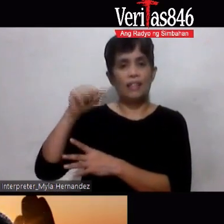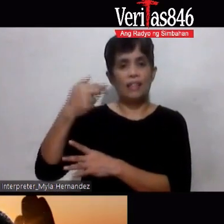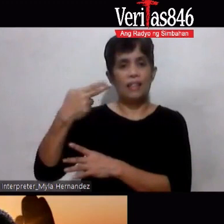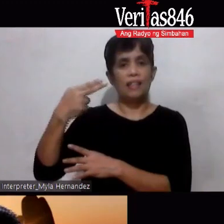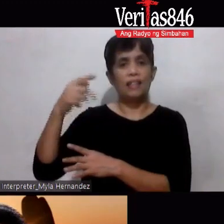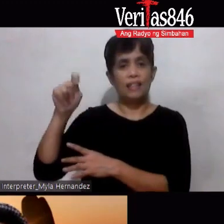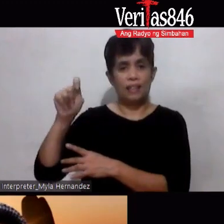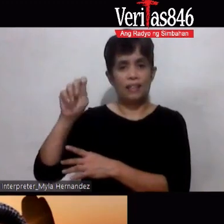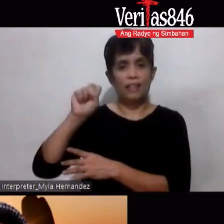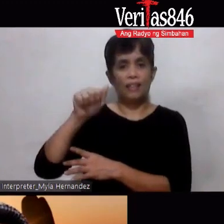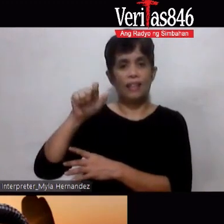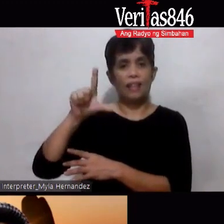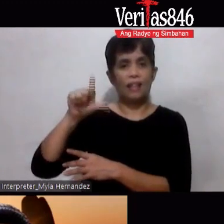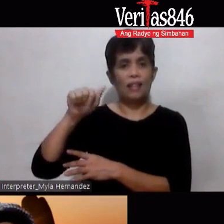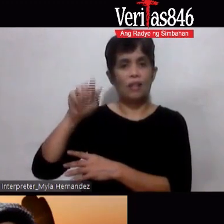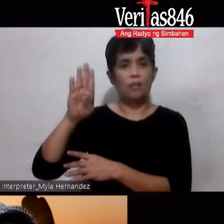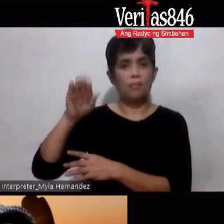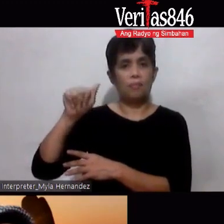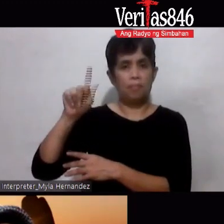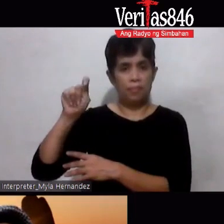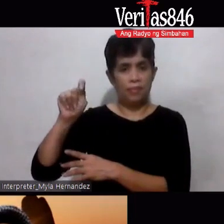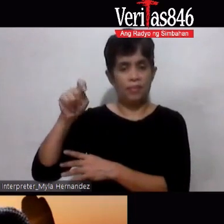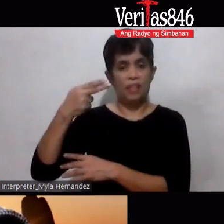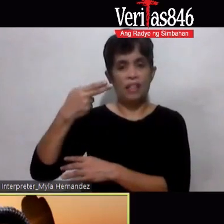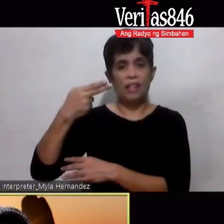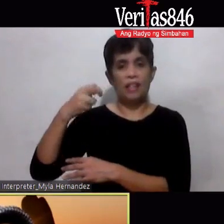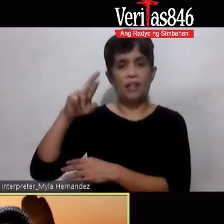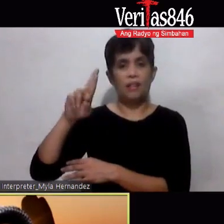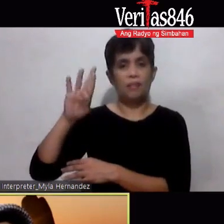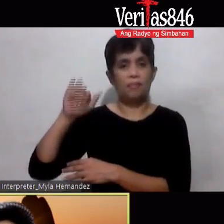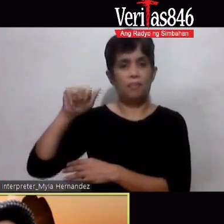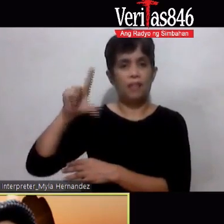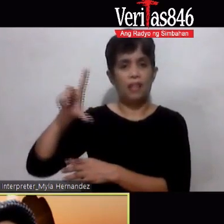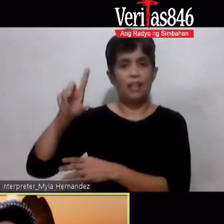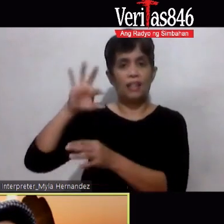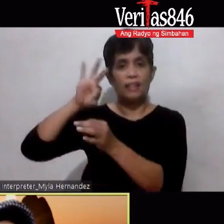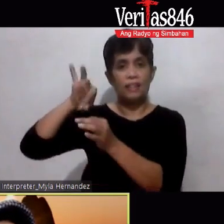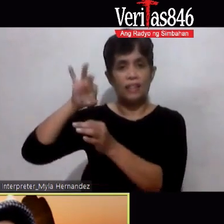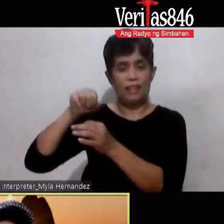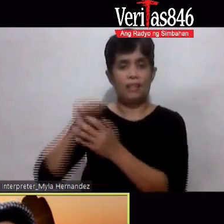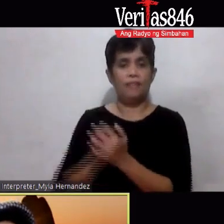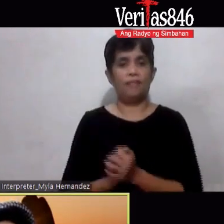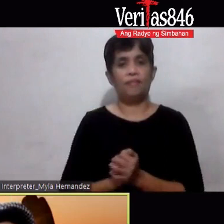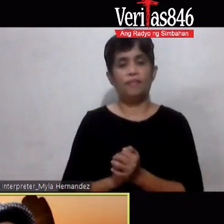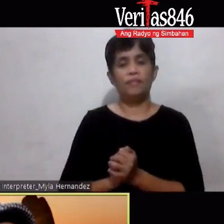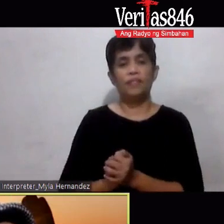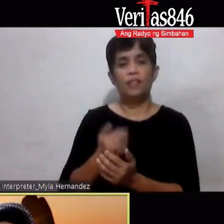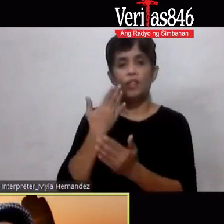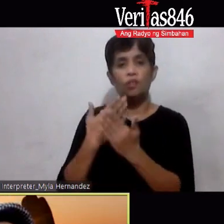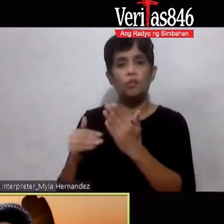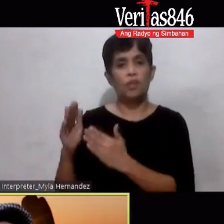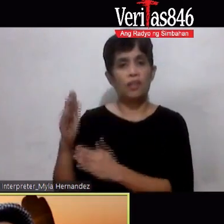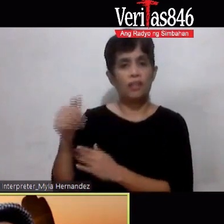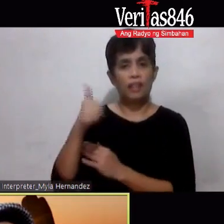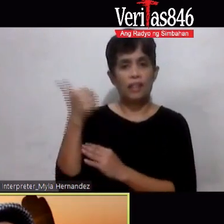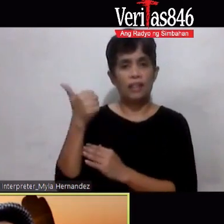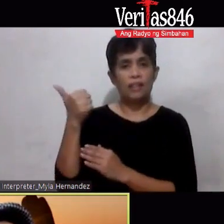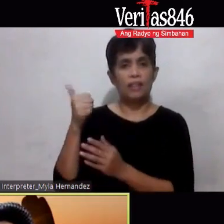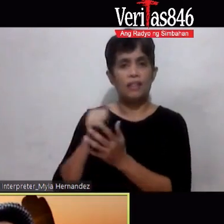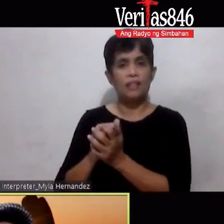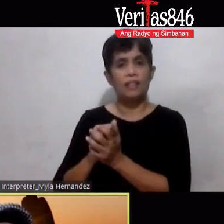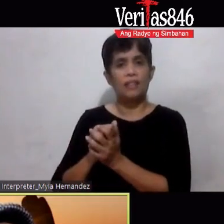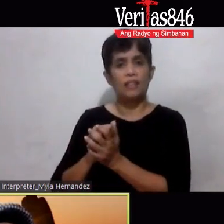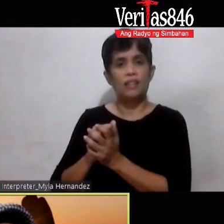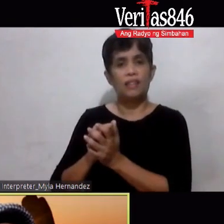Nakakaguhit Nakakasara Sa ating lalamunan Yes At din din si Josie Reyes Good morning po sa inyo Avid listener niya po ako Turing